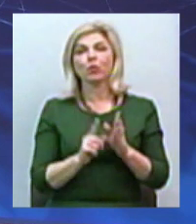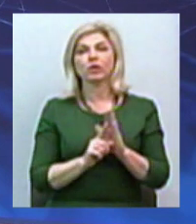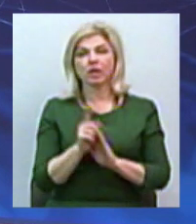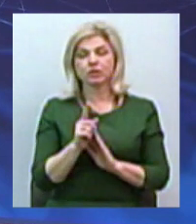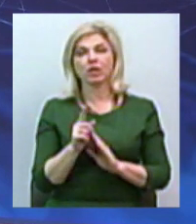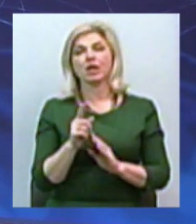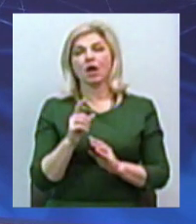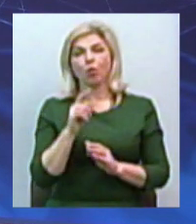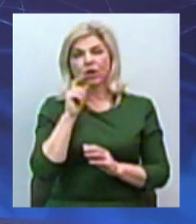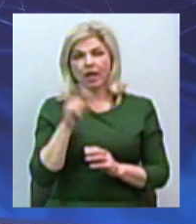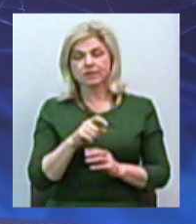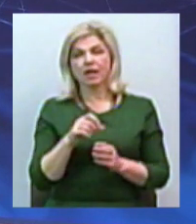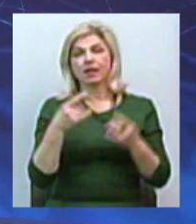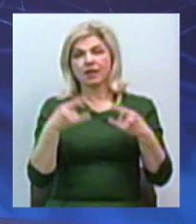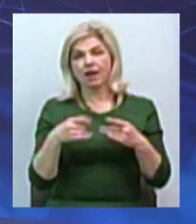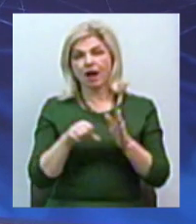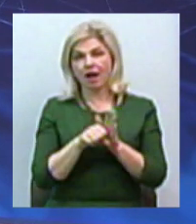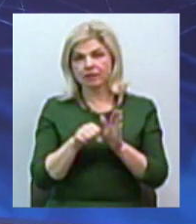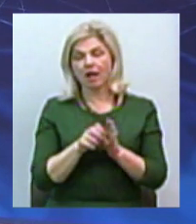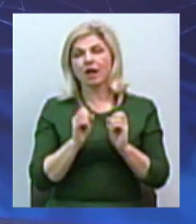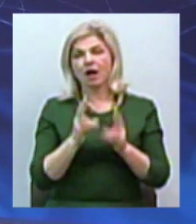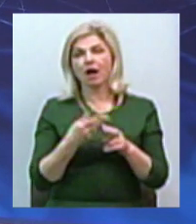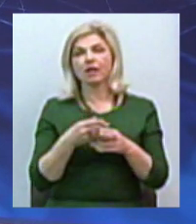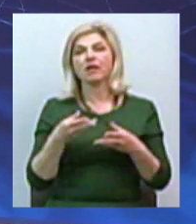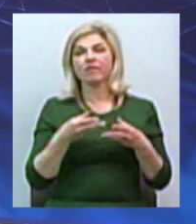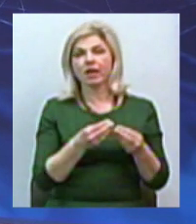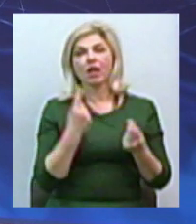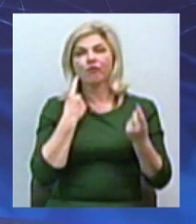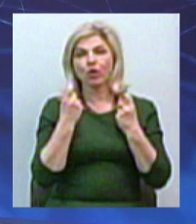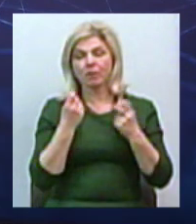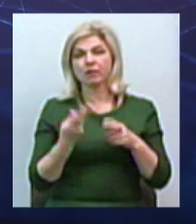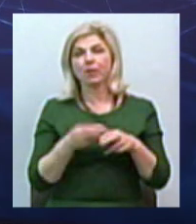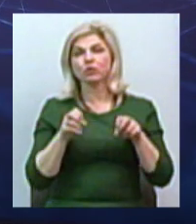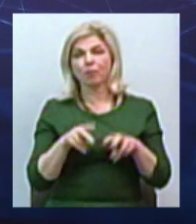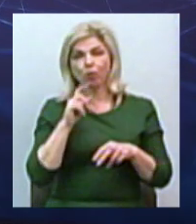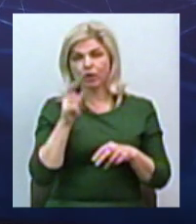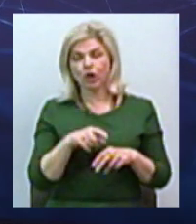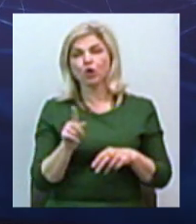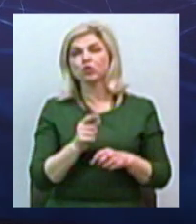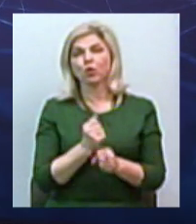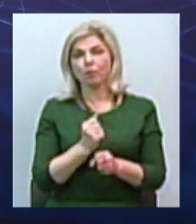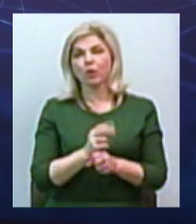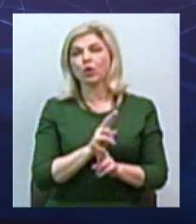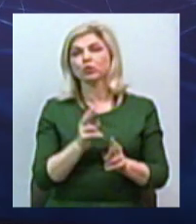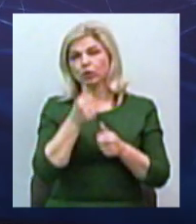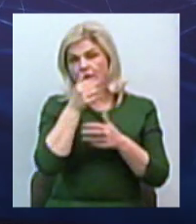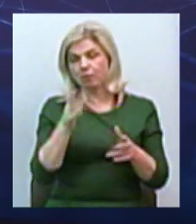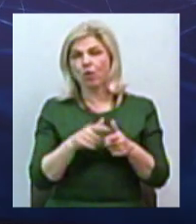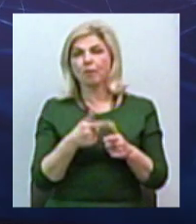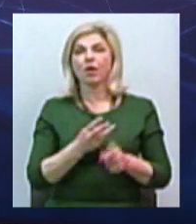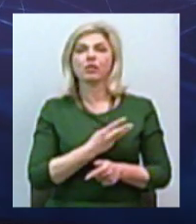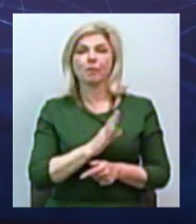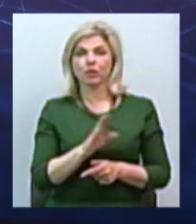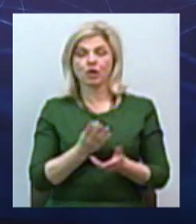українських телеканалів? Як це вплине на інформаційну безпеку України? Та що робити тим, хто не може або не бажає